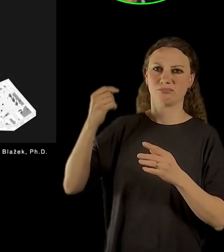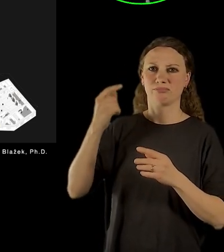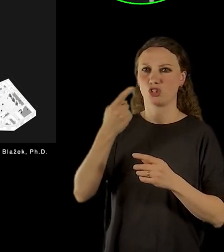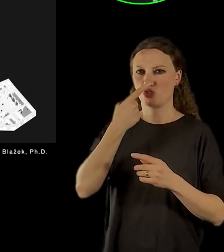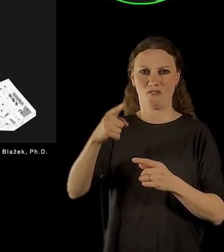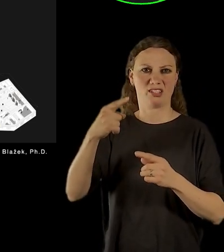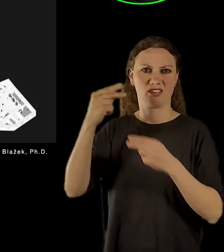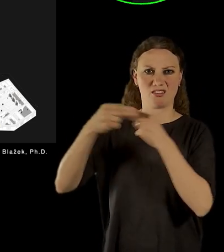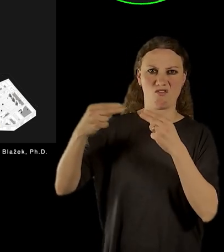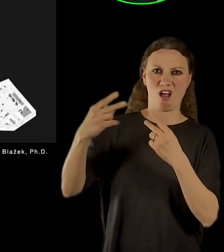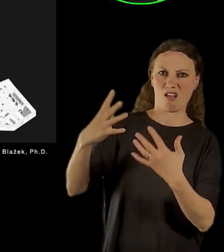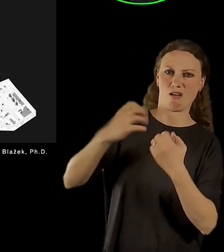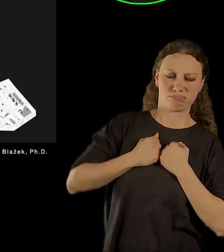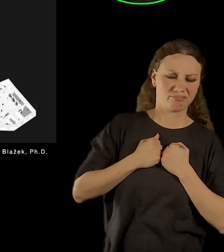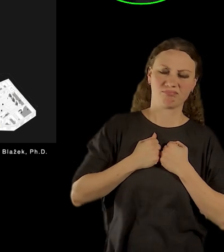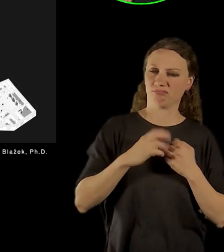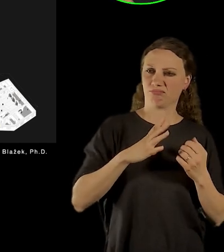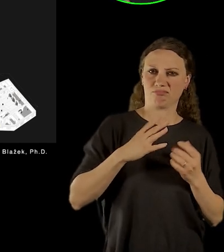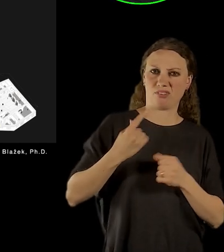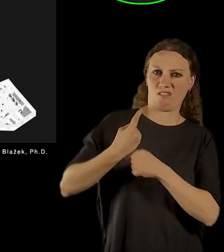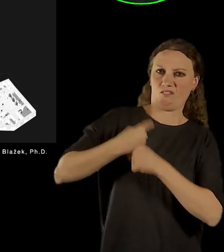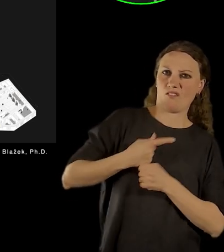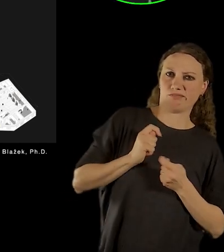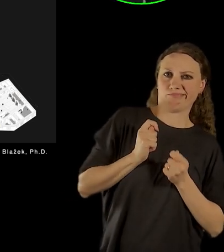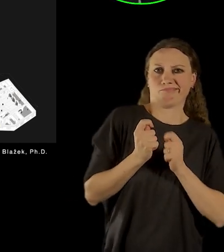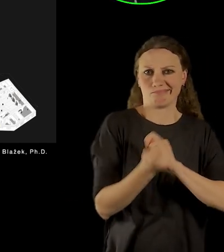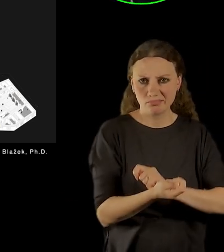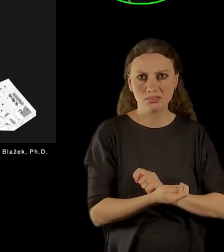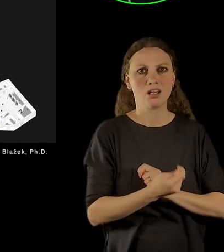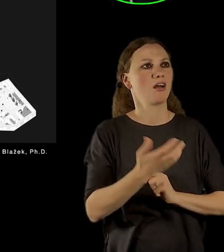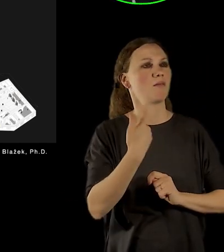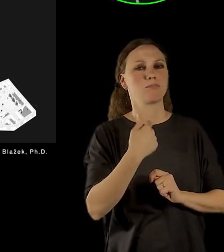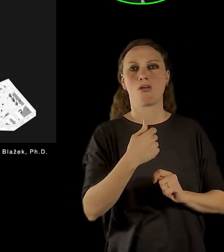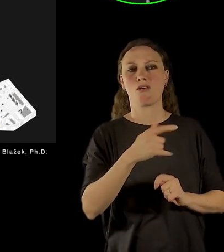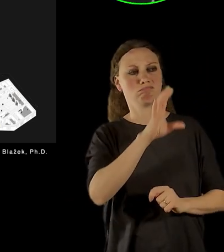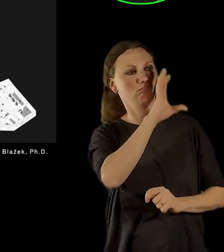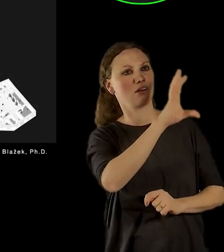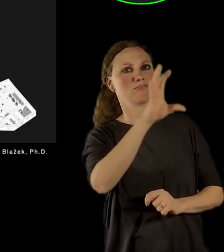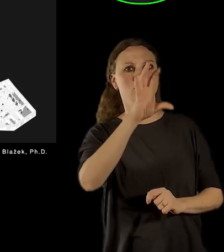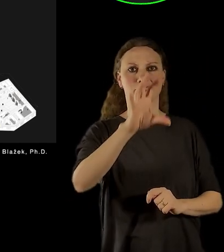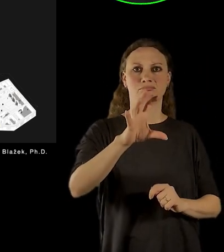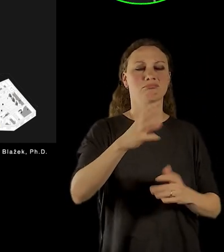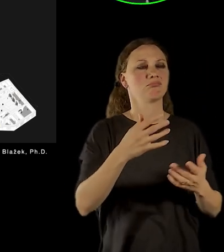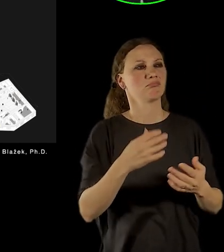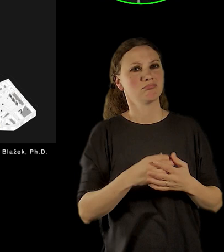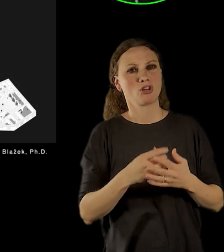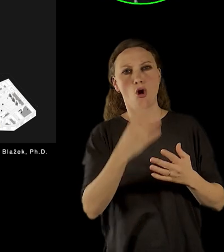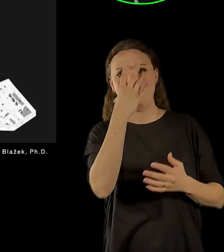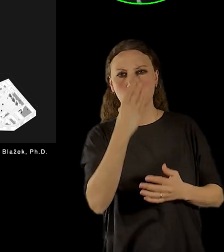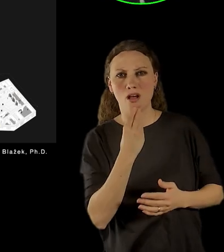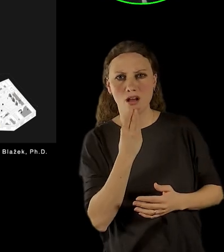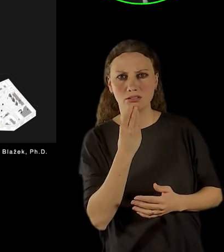portréty, pod kterým seděli sovětští vojevůci s komunistickými, ale i demokratickými politiky